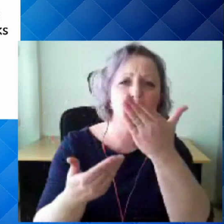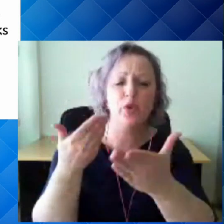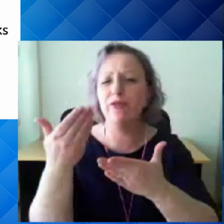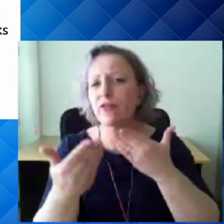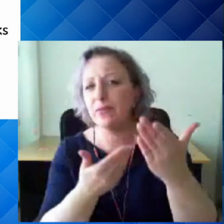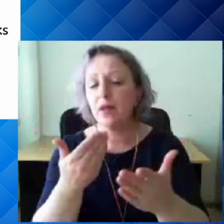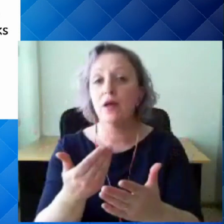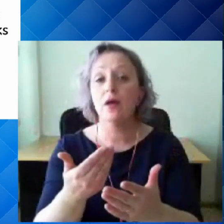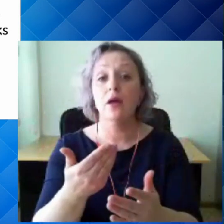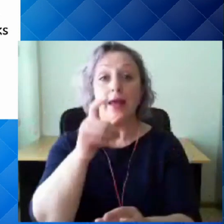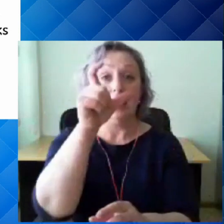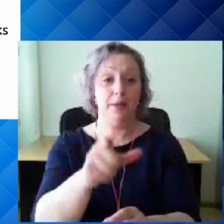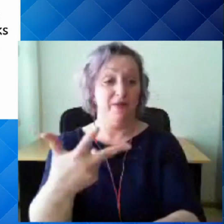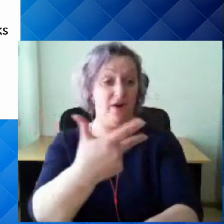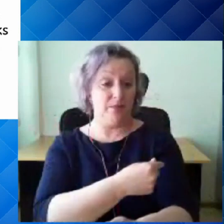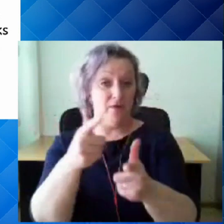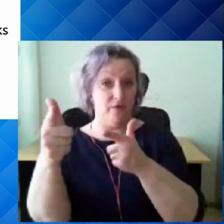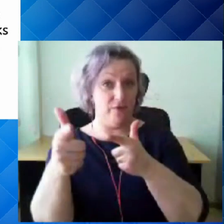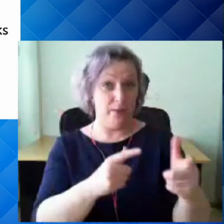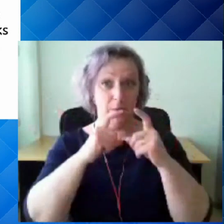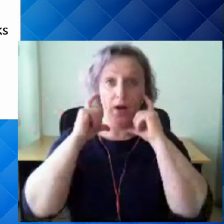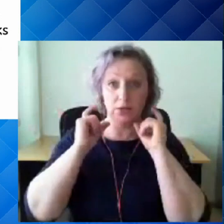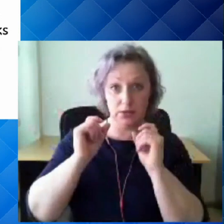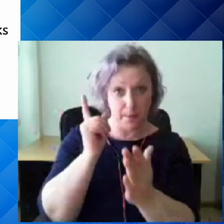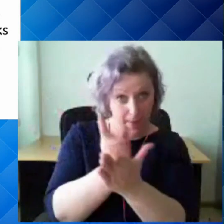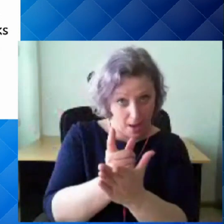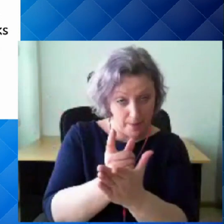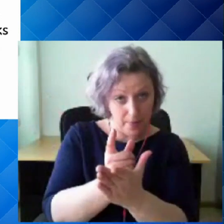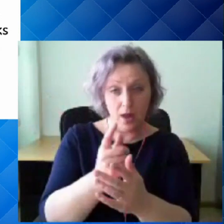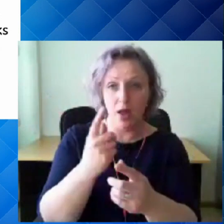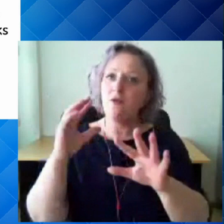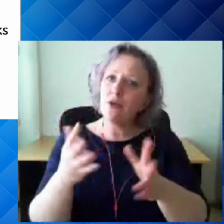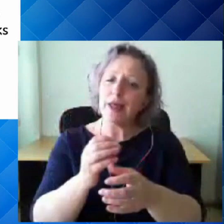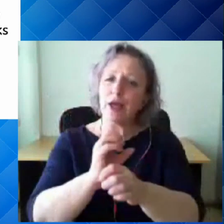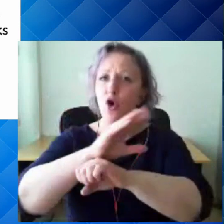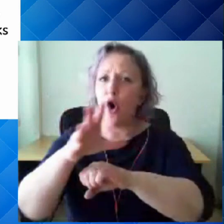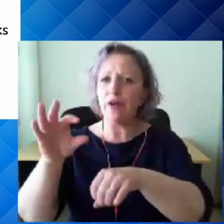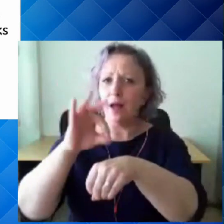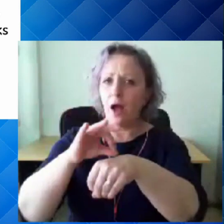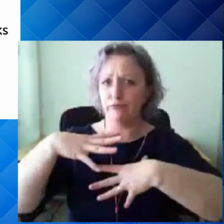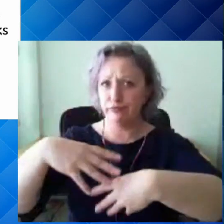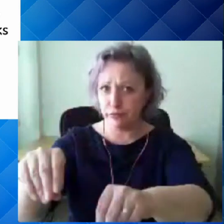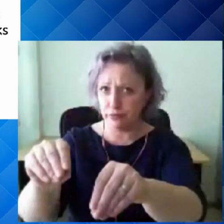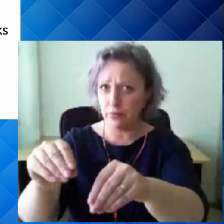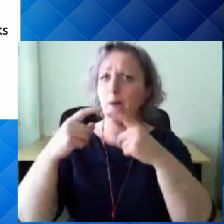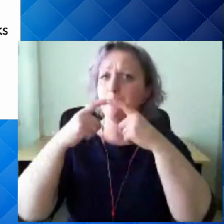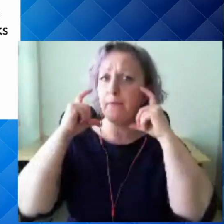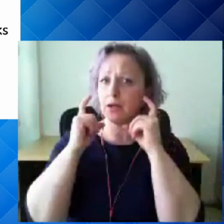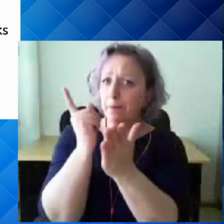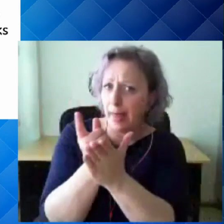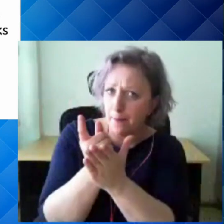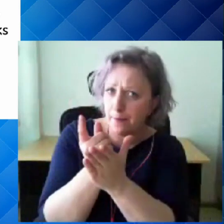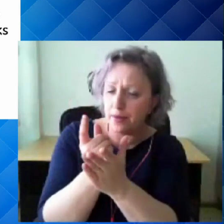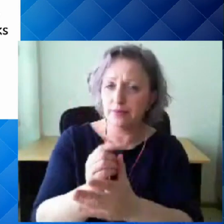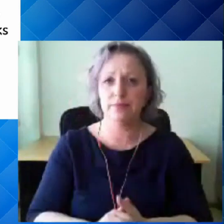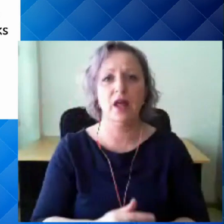kas vaktsineeritu inimene peab kandma maski ja kas läbipõdenu inimene peab kandma maski. Võtame